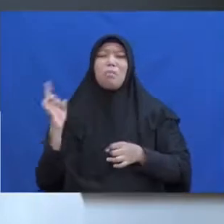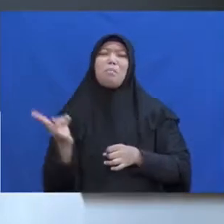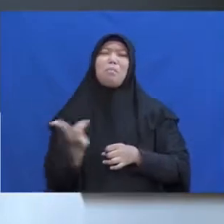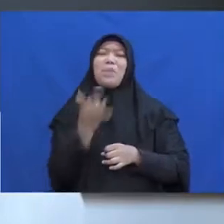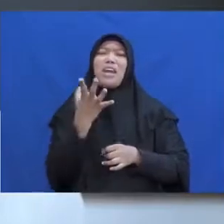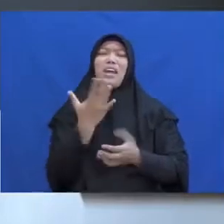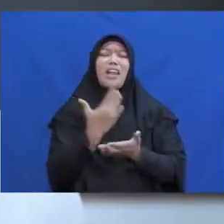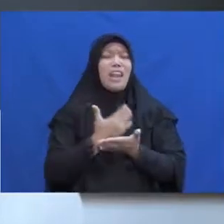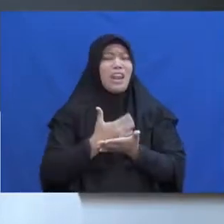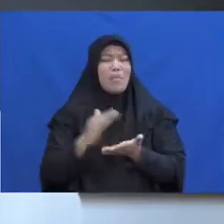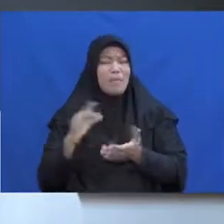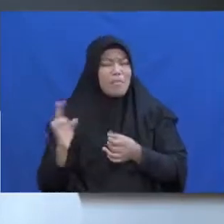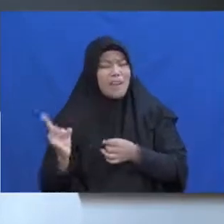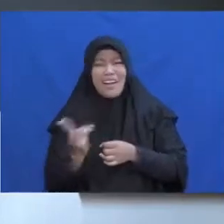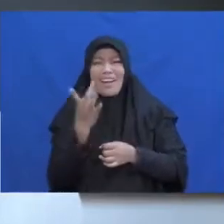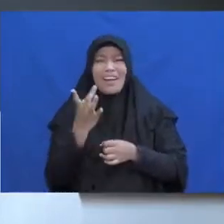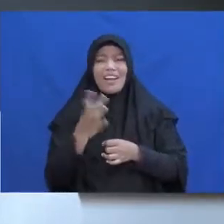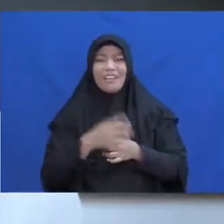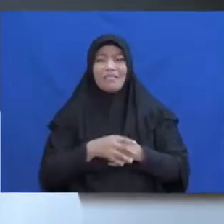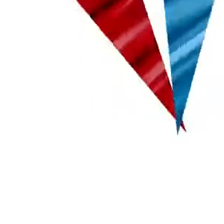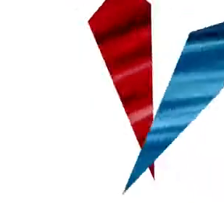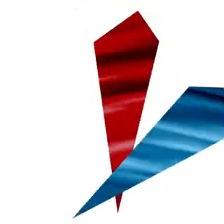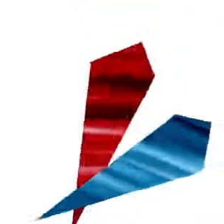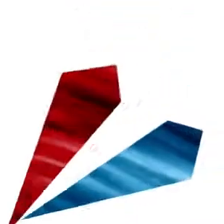berharga Dari apapun